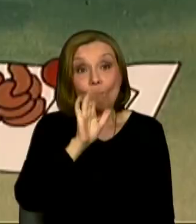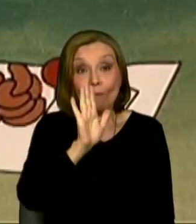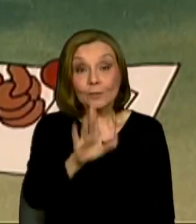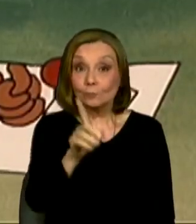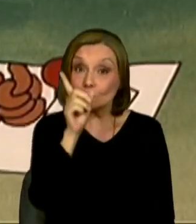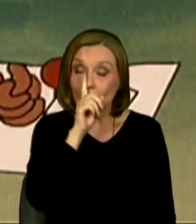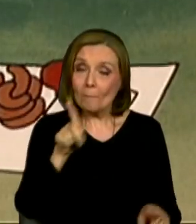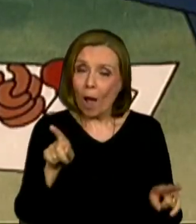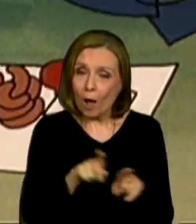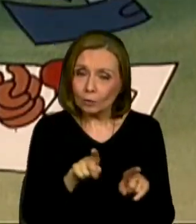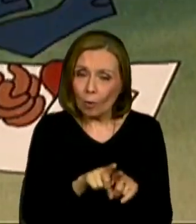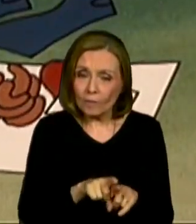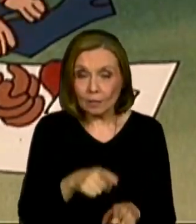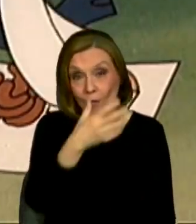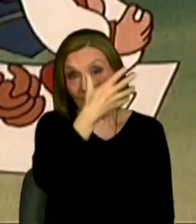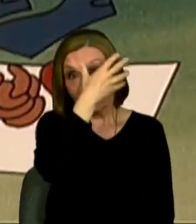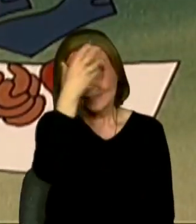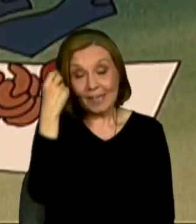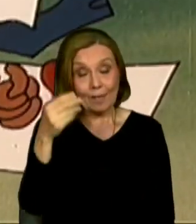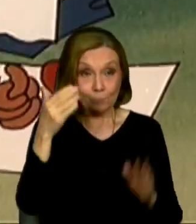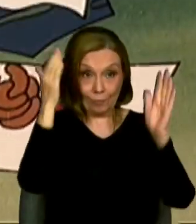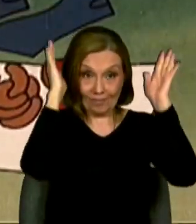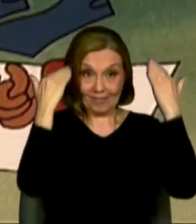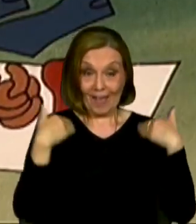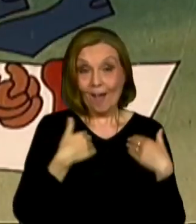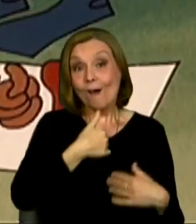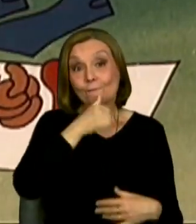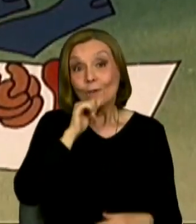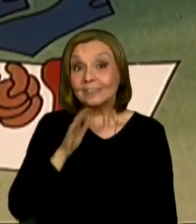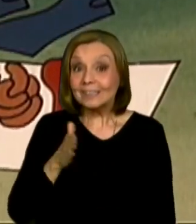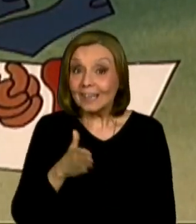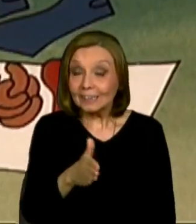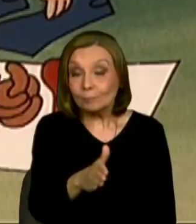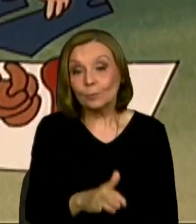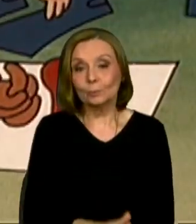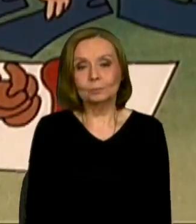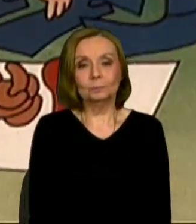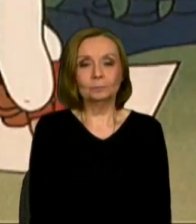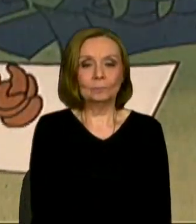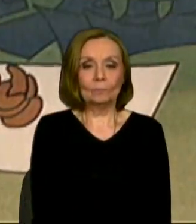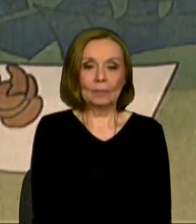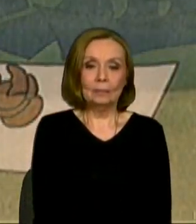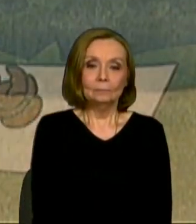samozrejme ani na rybku nezabudol. Ch сталоa zmenili nezabudol. ÚŽ ...